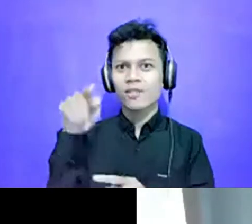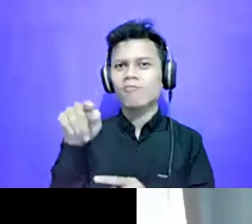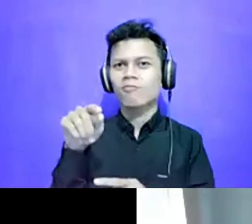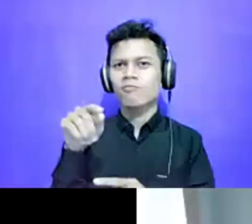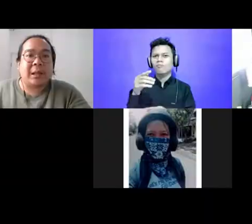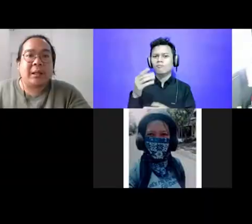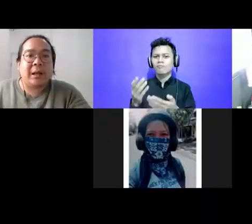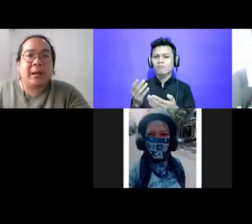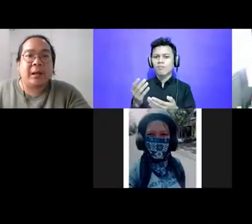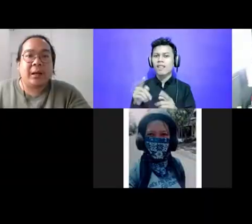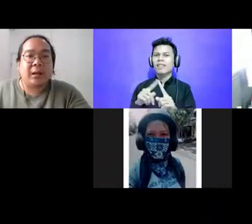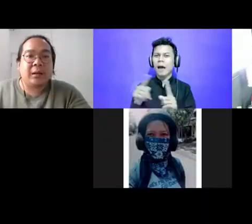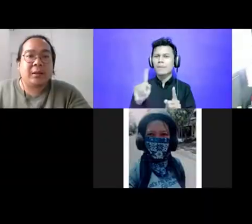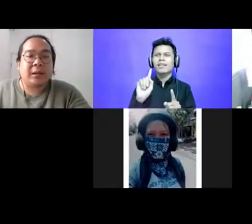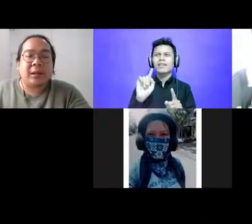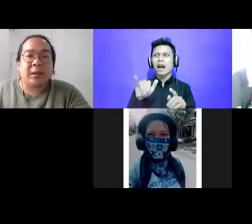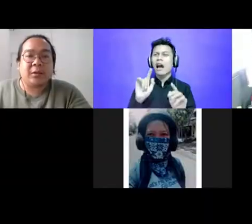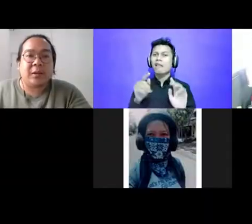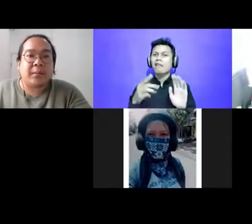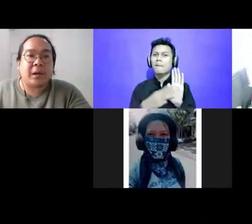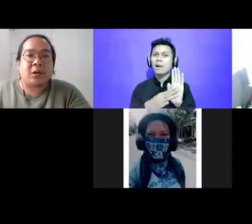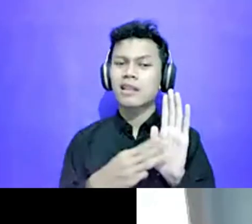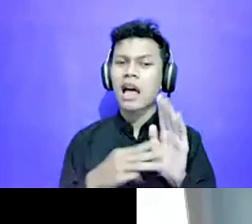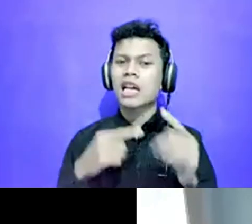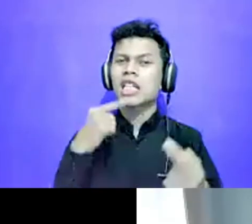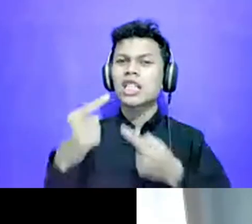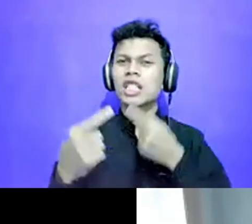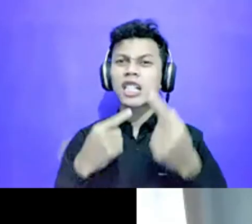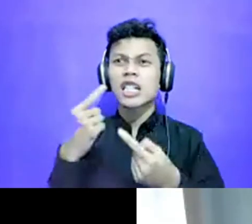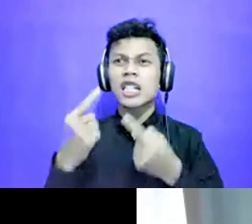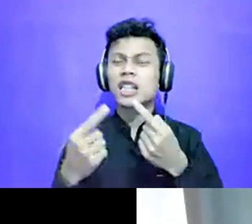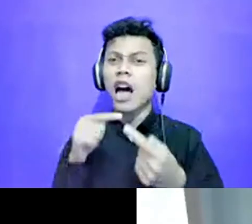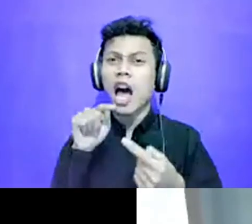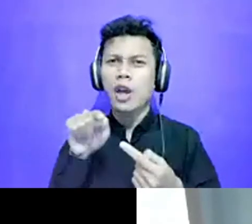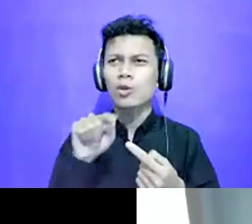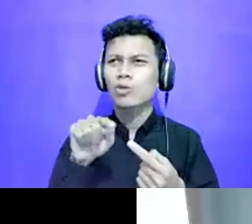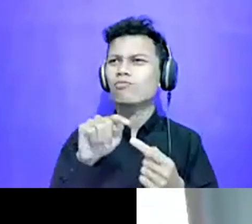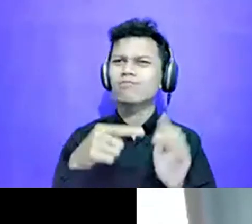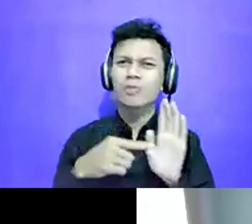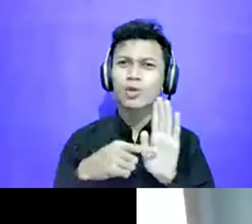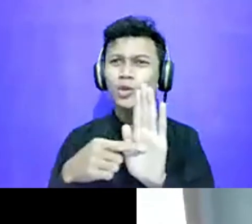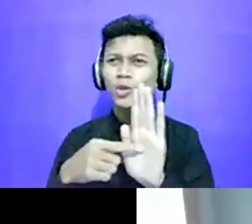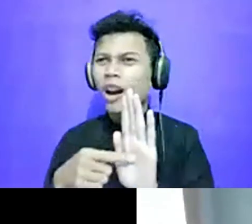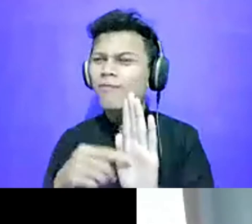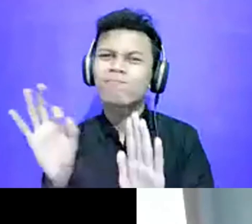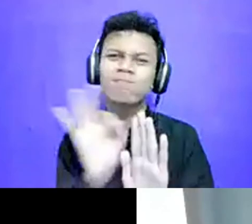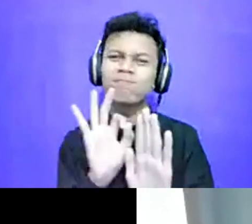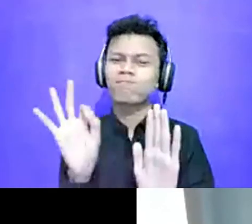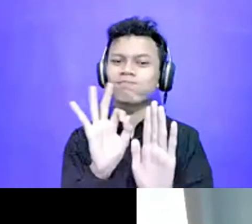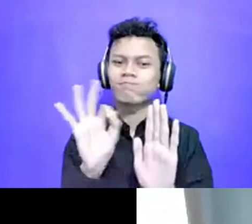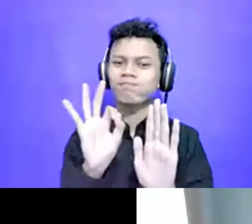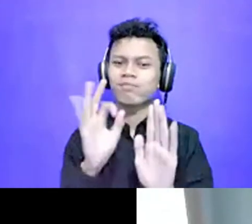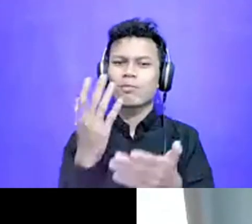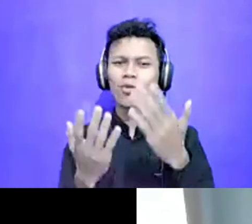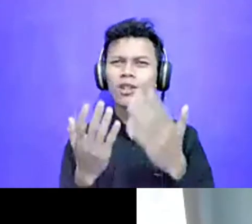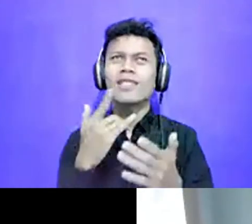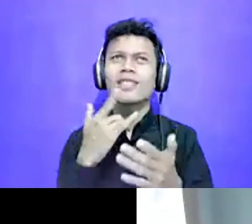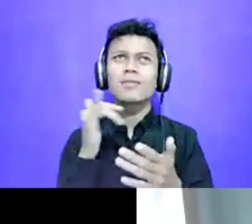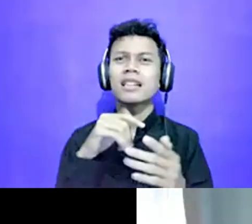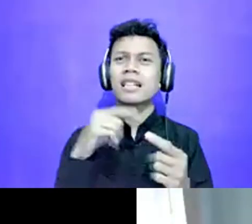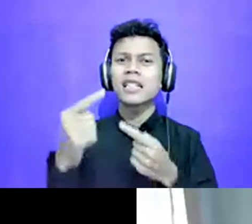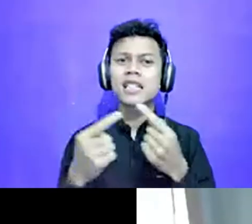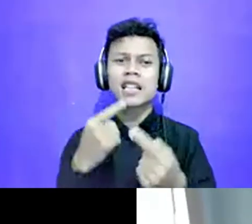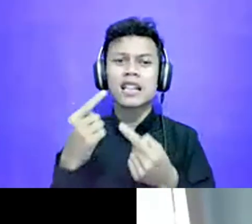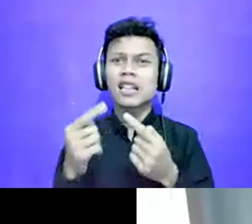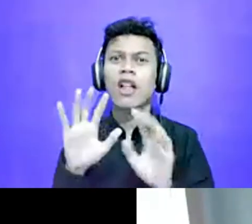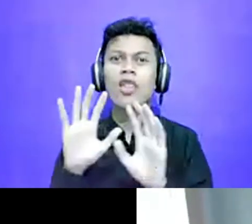Cuman masalahnya adalah cerita itu tidak pernah ter-cover dengan baik. Cerita itu mungkin parsial, hanya temannya